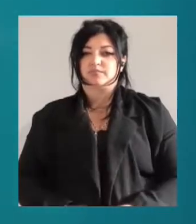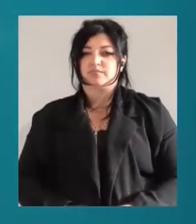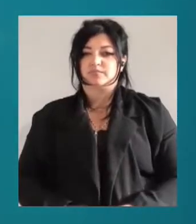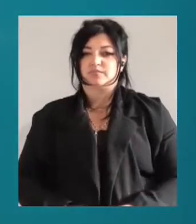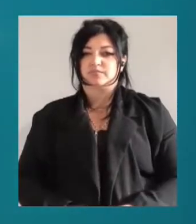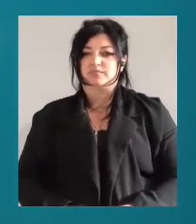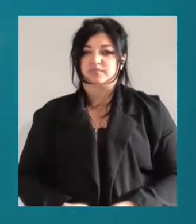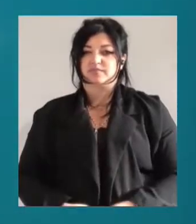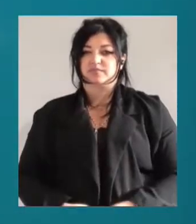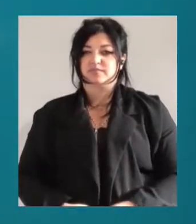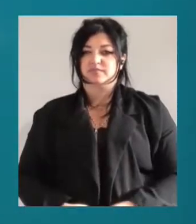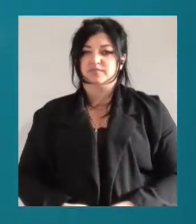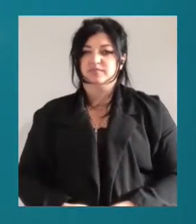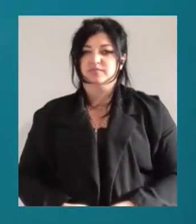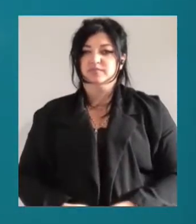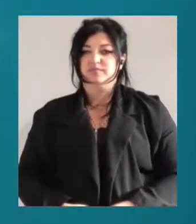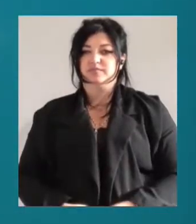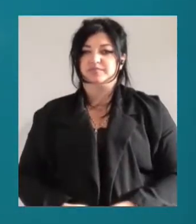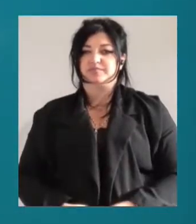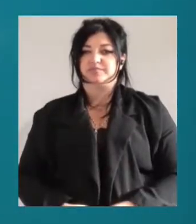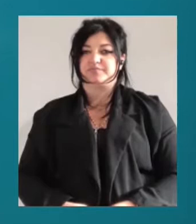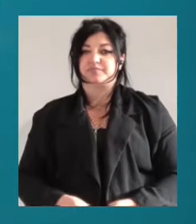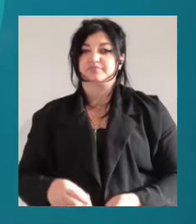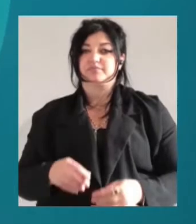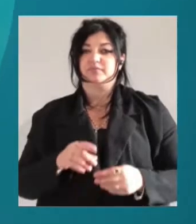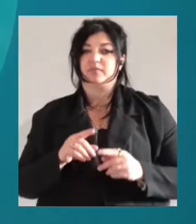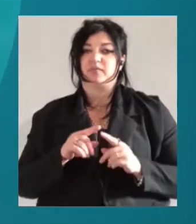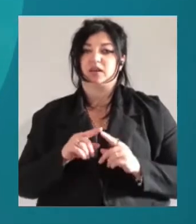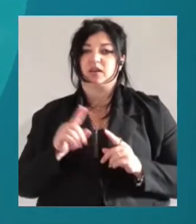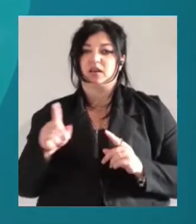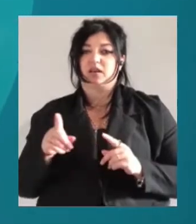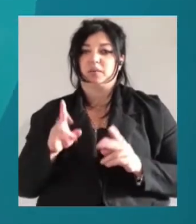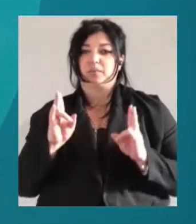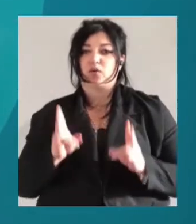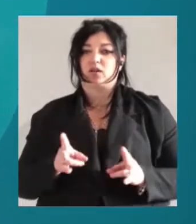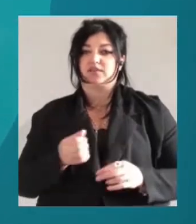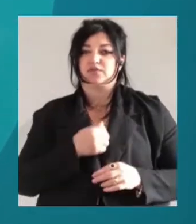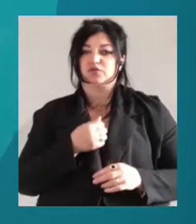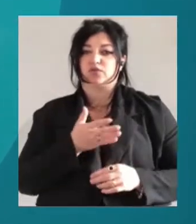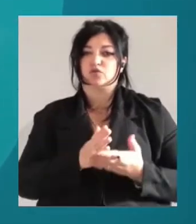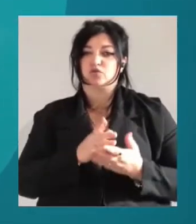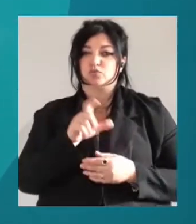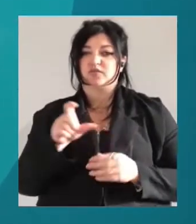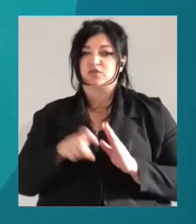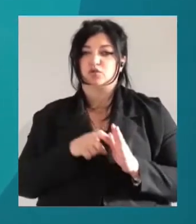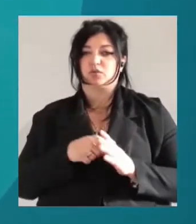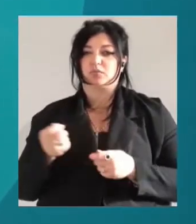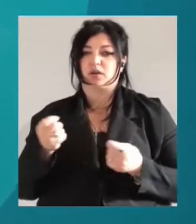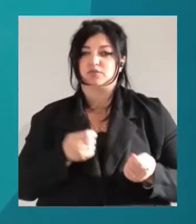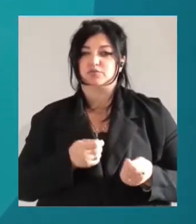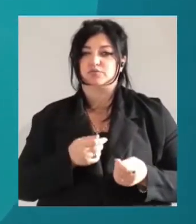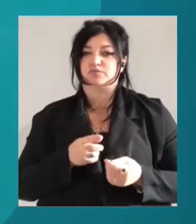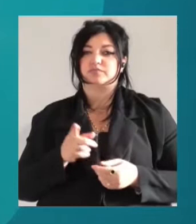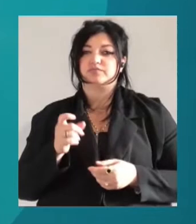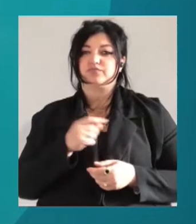До Одеси прибув борт із 12 пораненими військовослужбовцями з Донбасу. Бійців розмістили в одеському